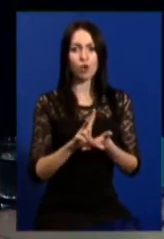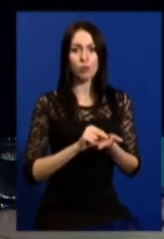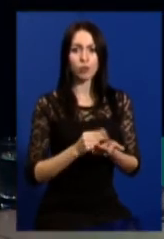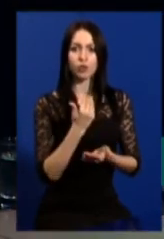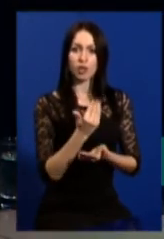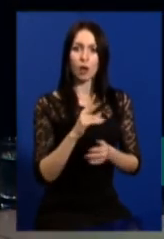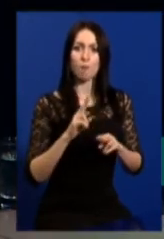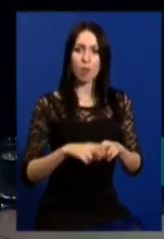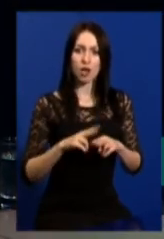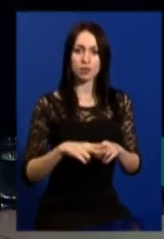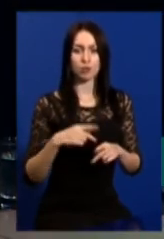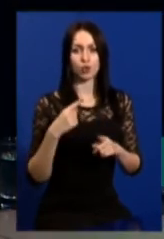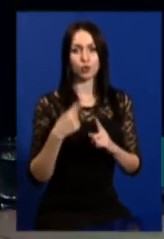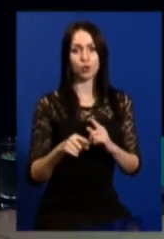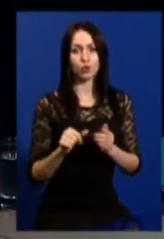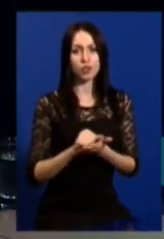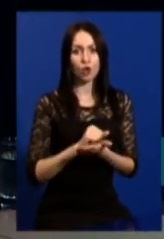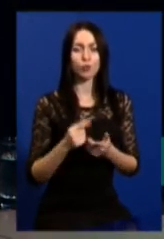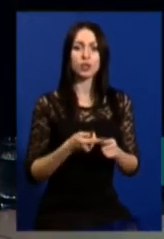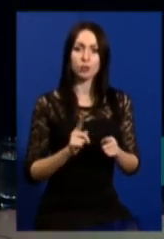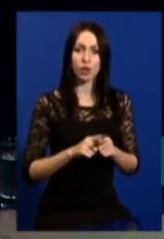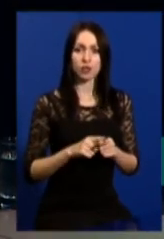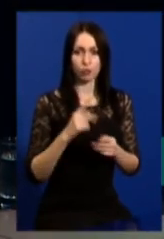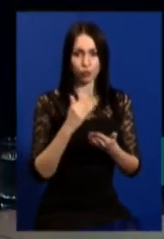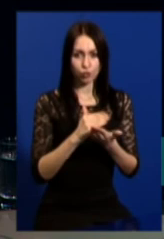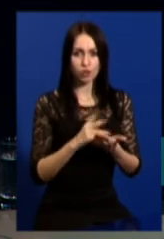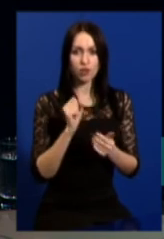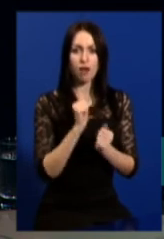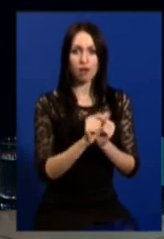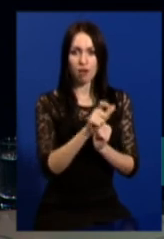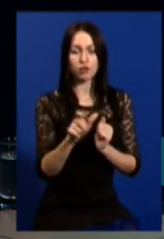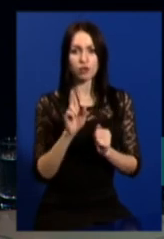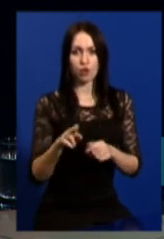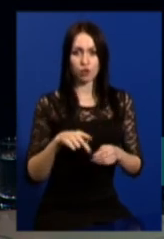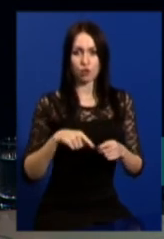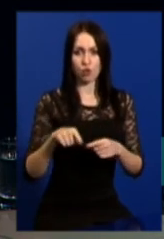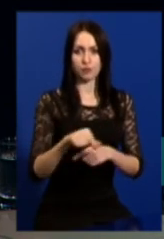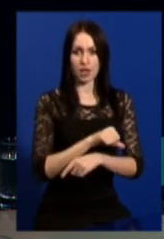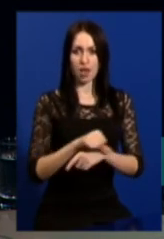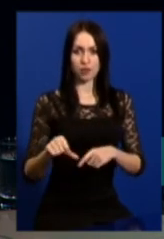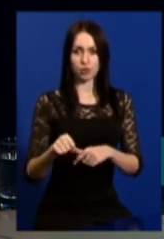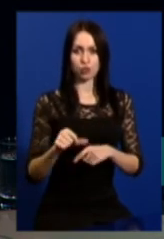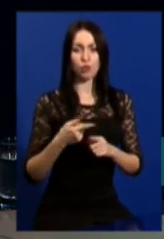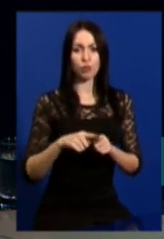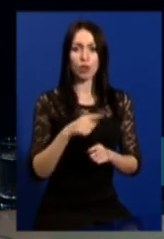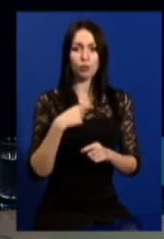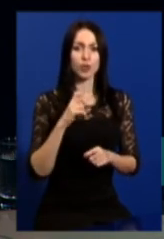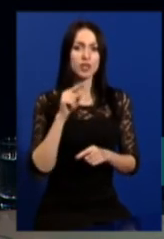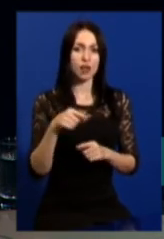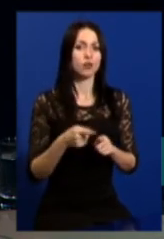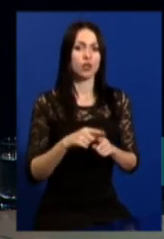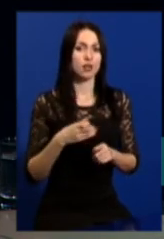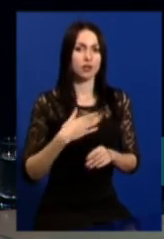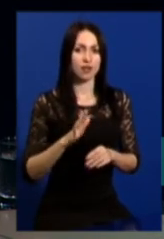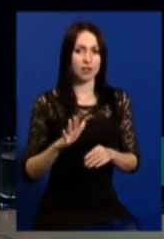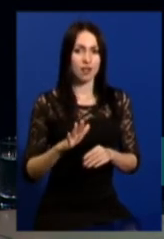паспорти, інші документи. Тобто, відуть досіє на кожного, хто перетинає кордон. Ми не втручаємося, це ж не